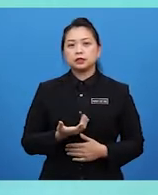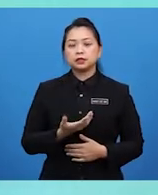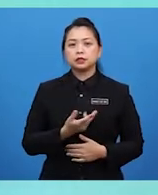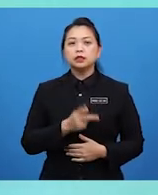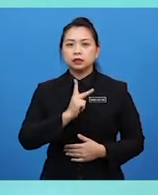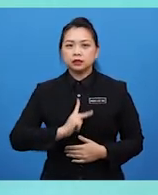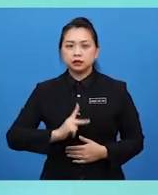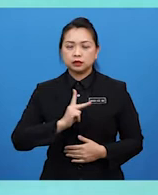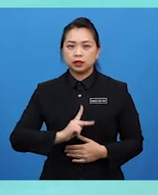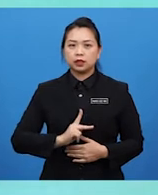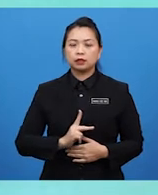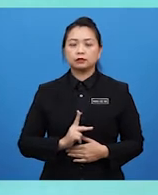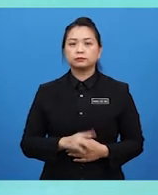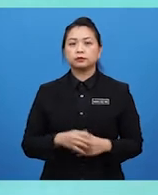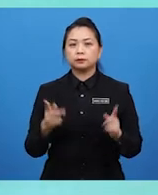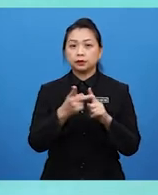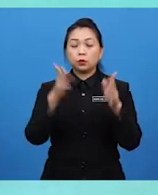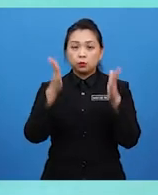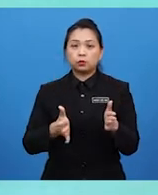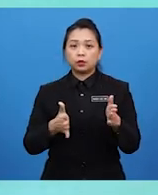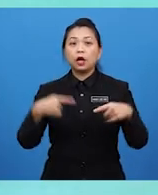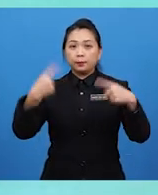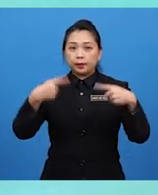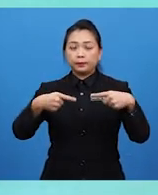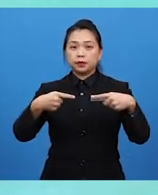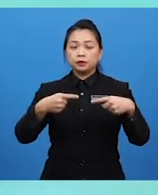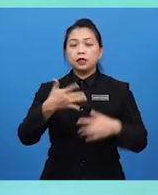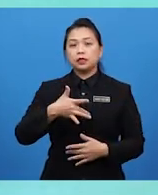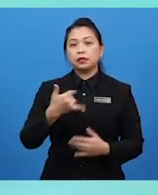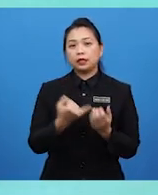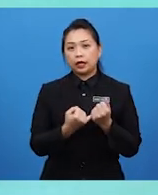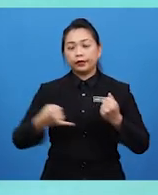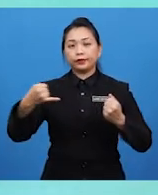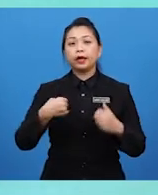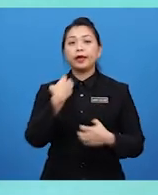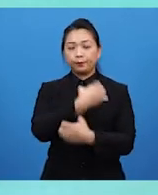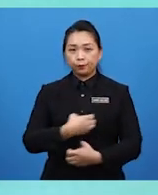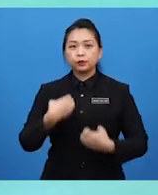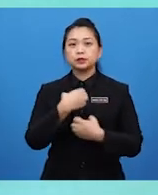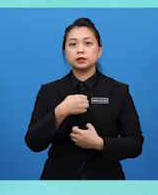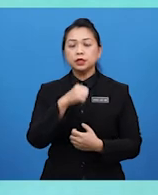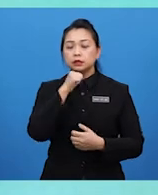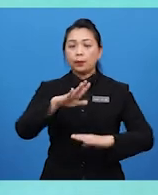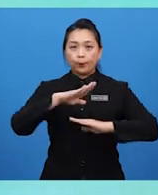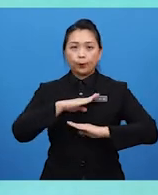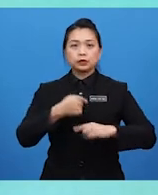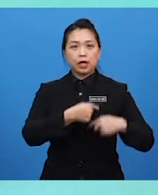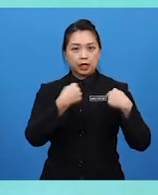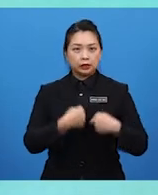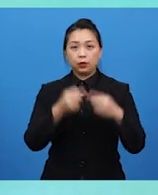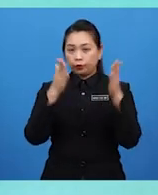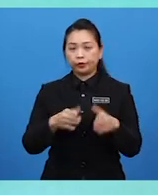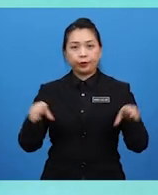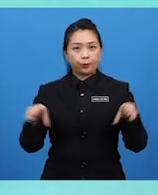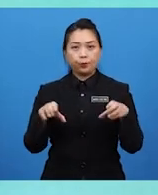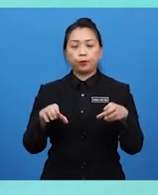mangsa peperangan dan melahirkan emosi. ketidakpuasan hati pengkarya terhadap